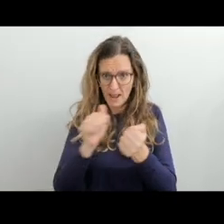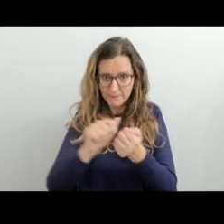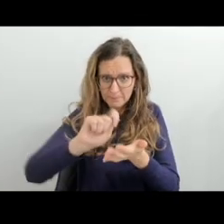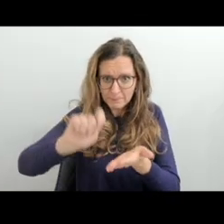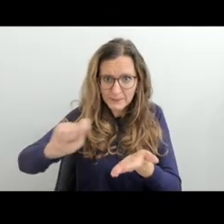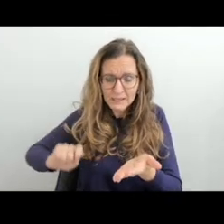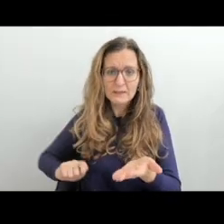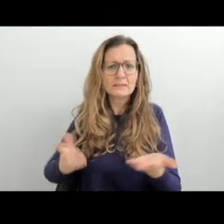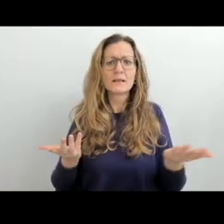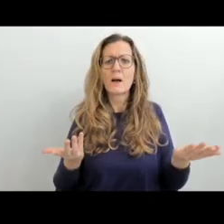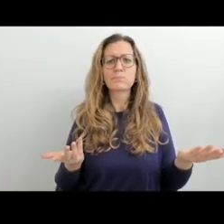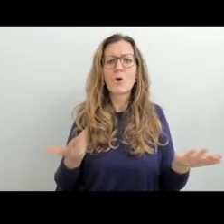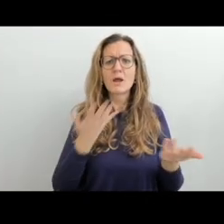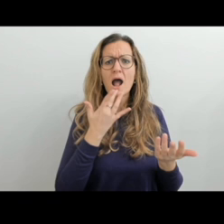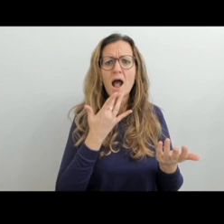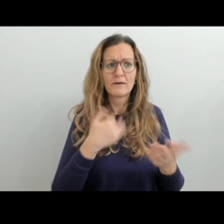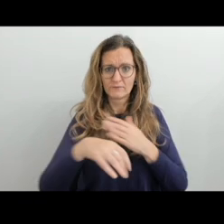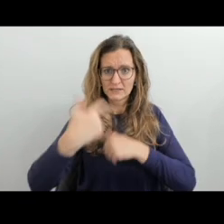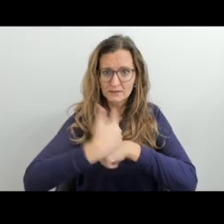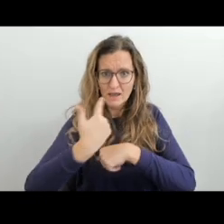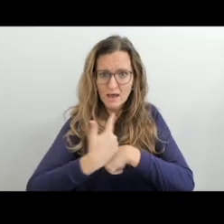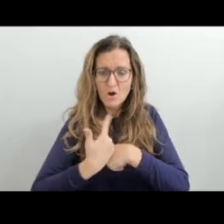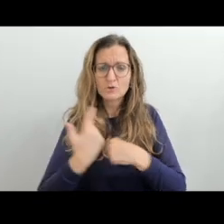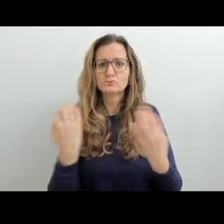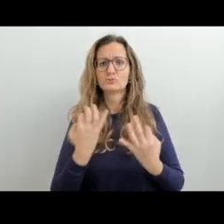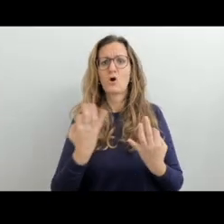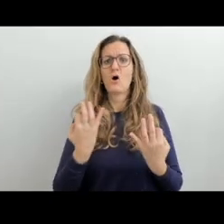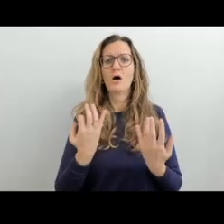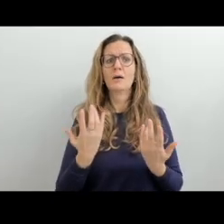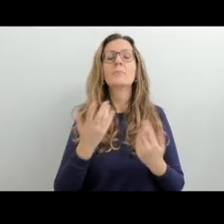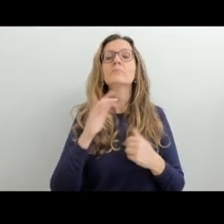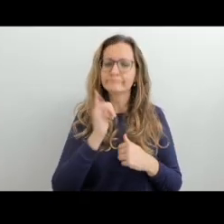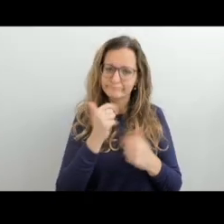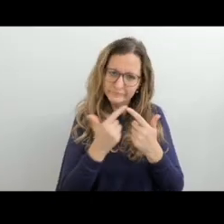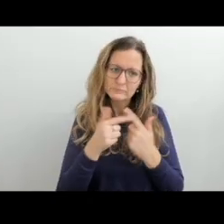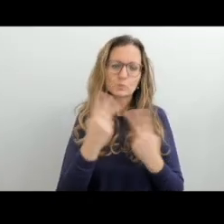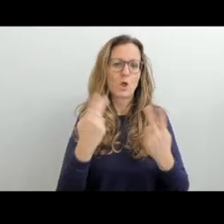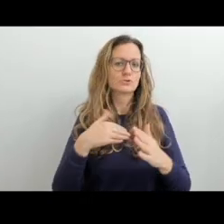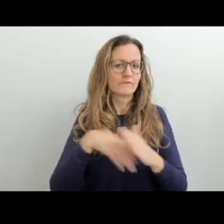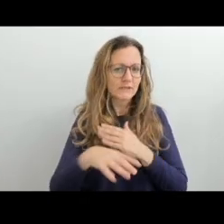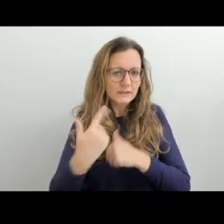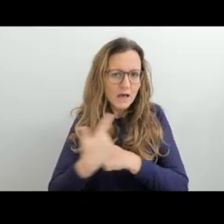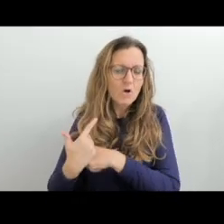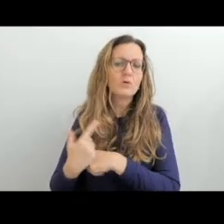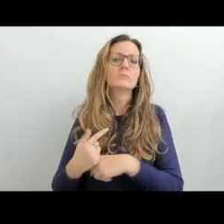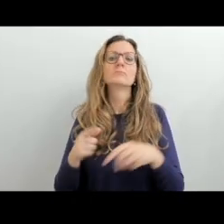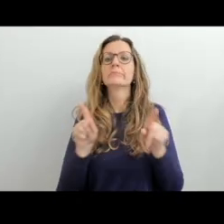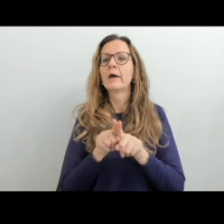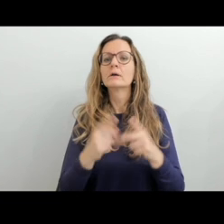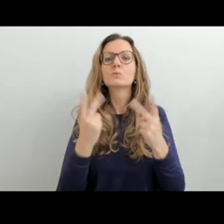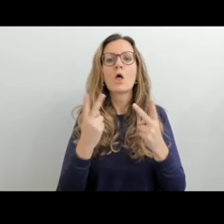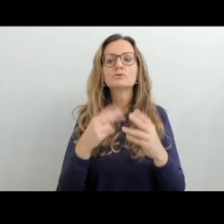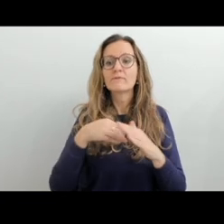Také ta kapitola pojednává o tom, jakým způsobem žák ten test vyplňuje, jestli píše na papír nebo